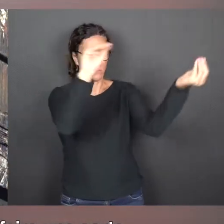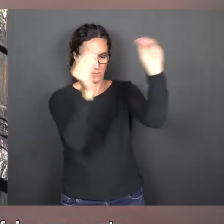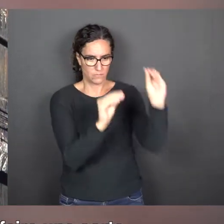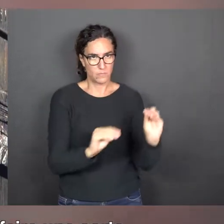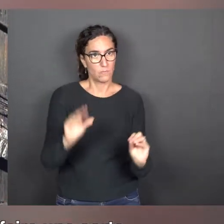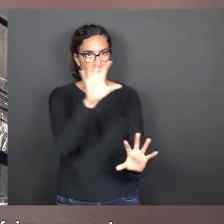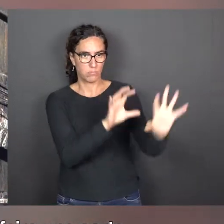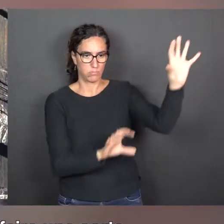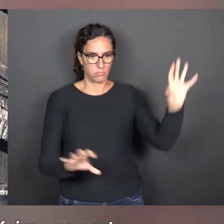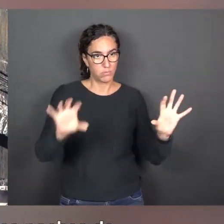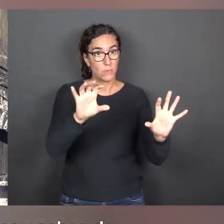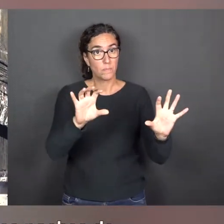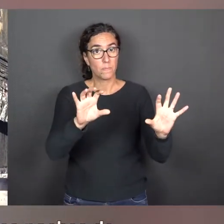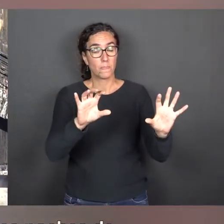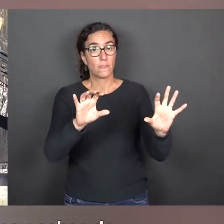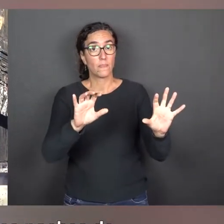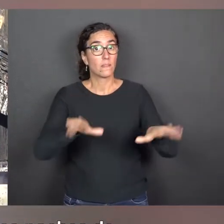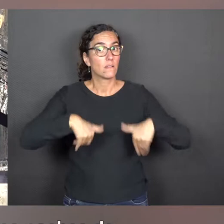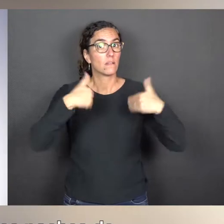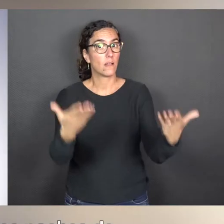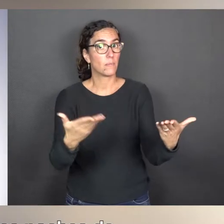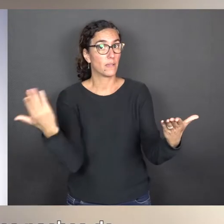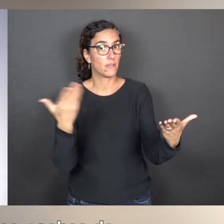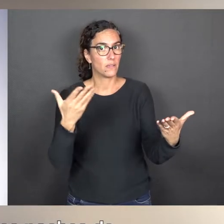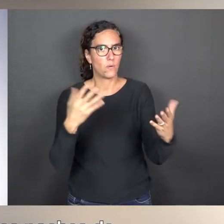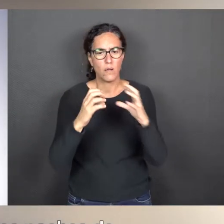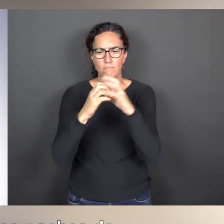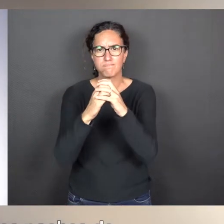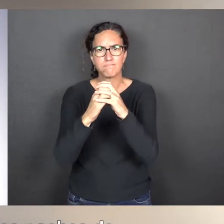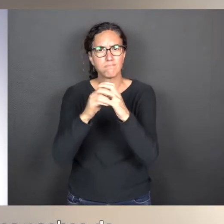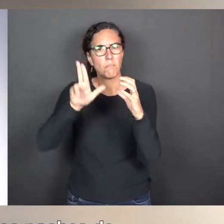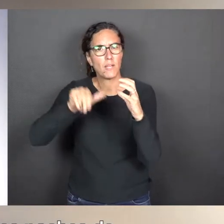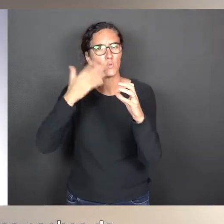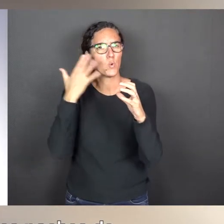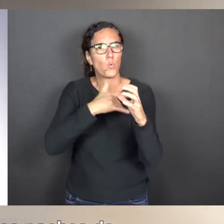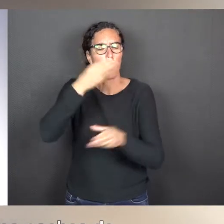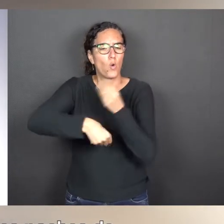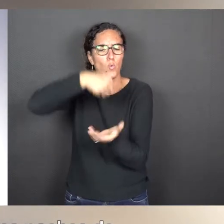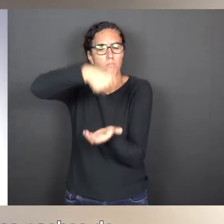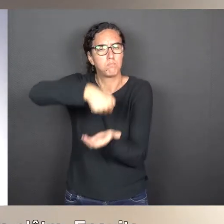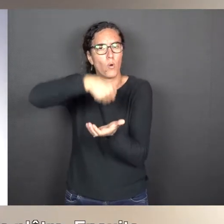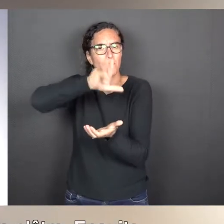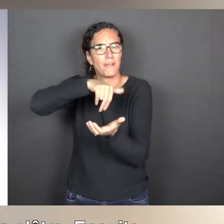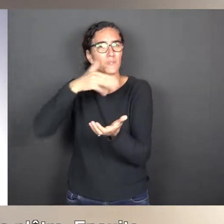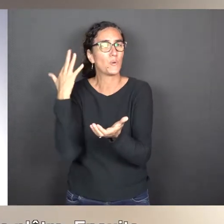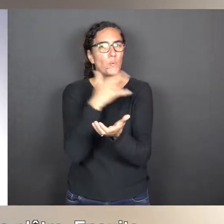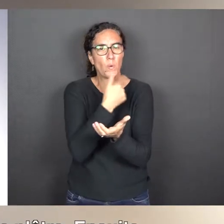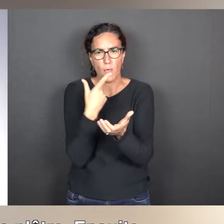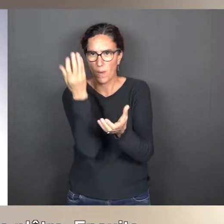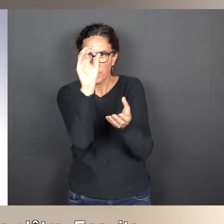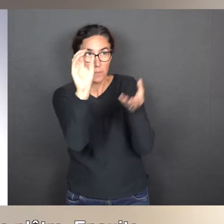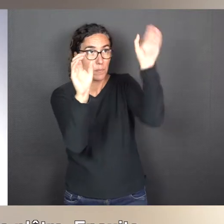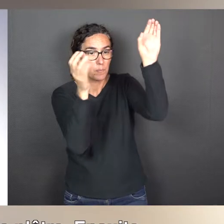Les objets vont être ensuite assemblés avec des petites poches de couleurs ou des pots de peinture qu'elle va recouvrir de